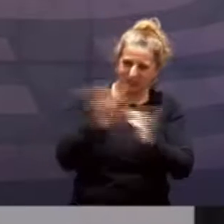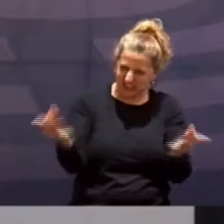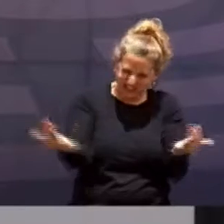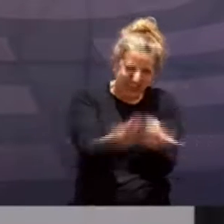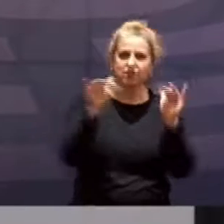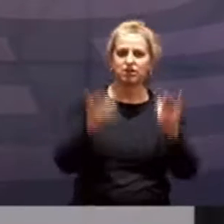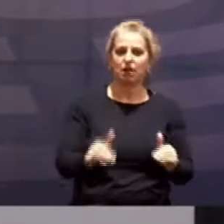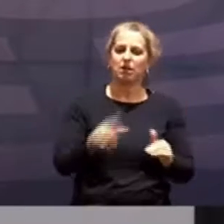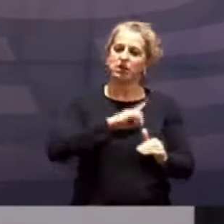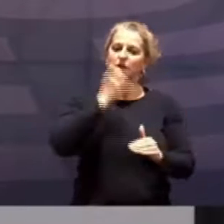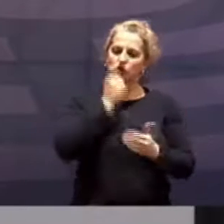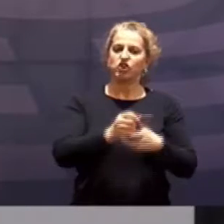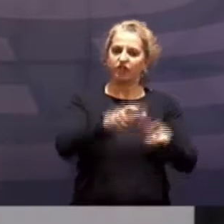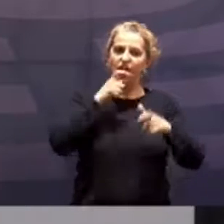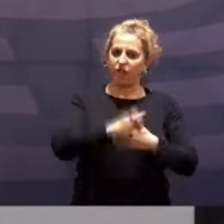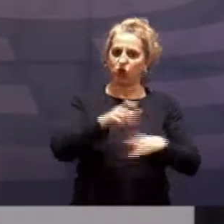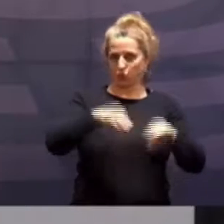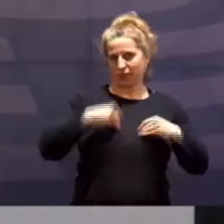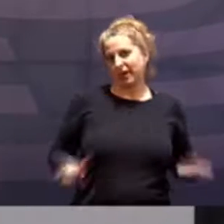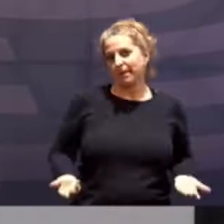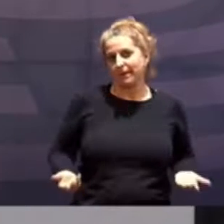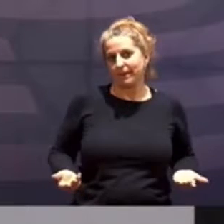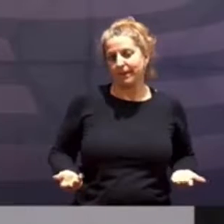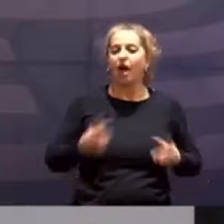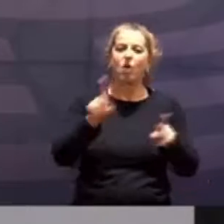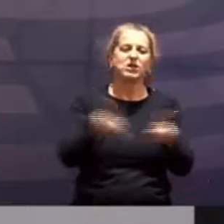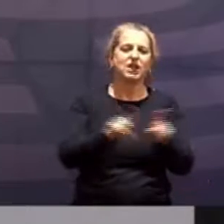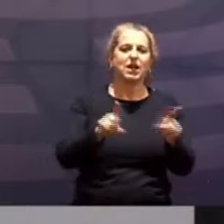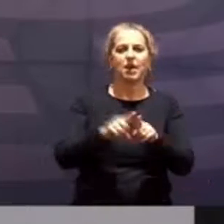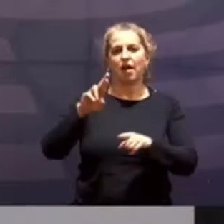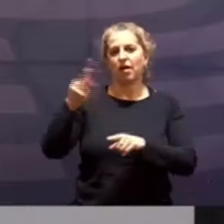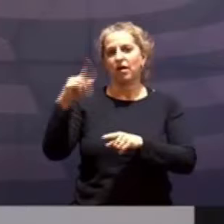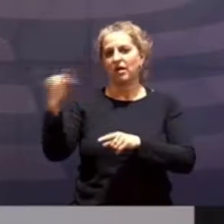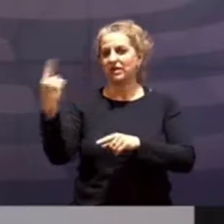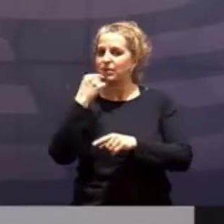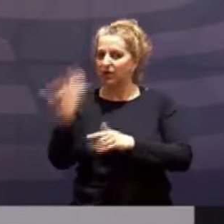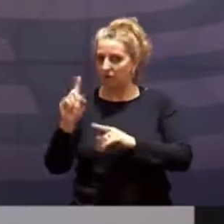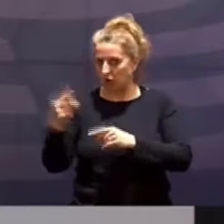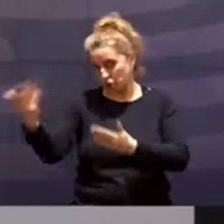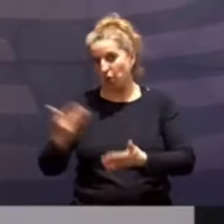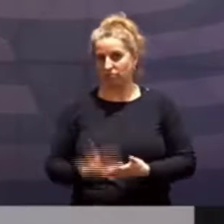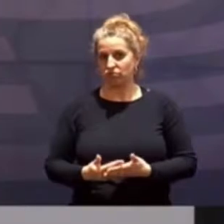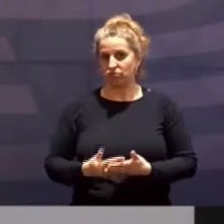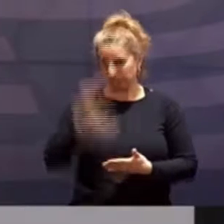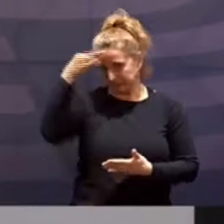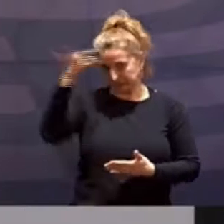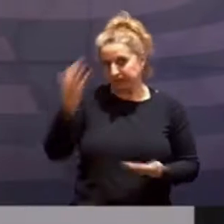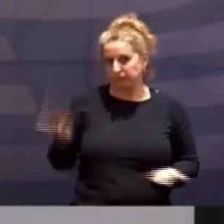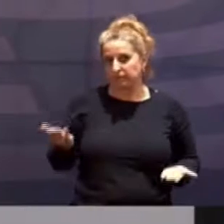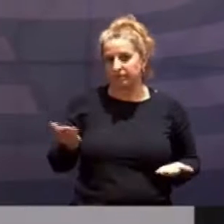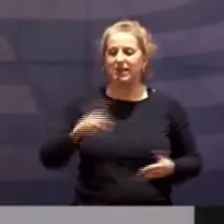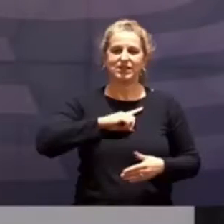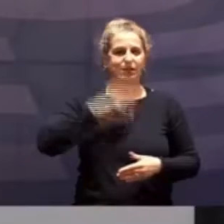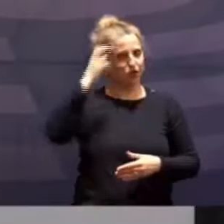Reduktion des Infektionsgeschehens, ähnlich wie der Plan, der auch durch das RKI vorgestellt wurde. Ich teile damit durchaus einige